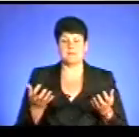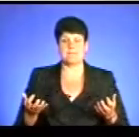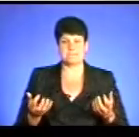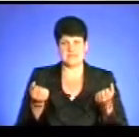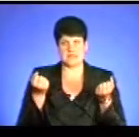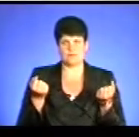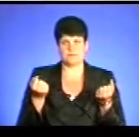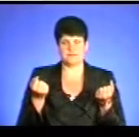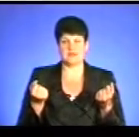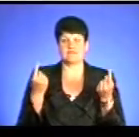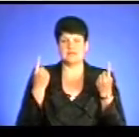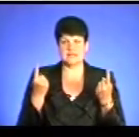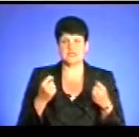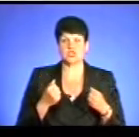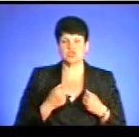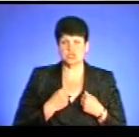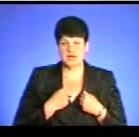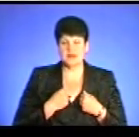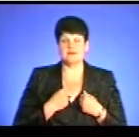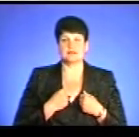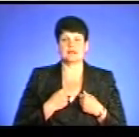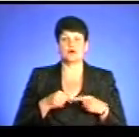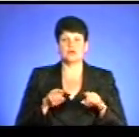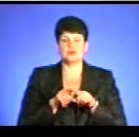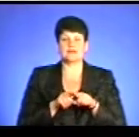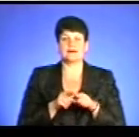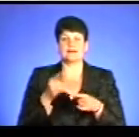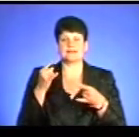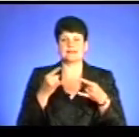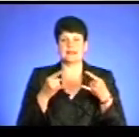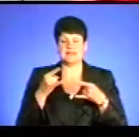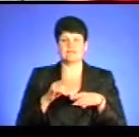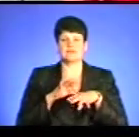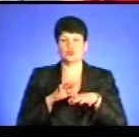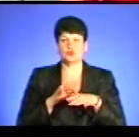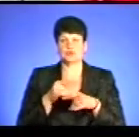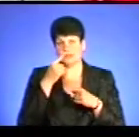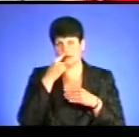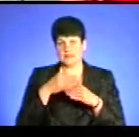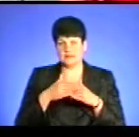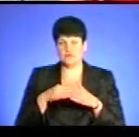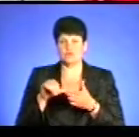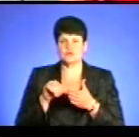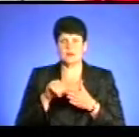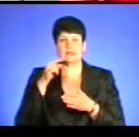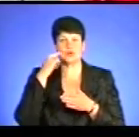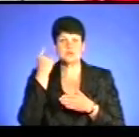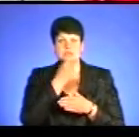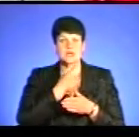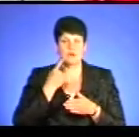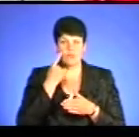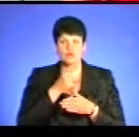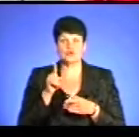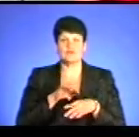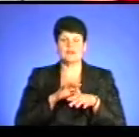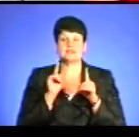На превеликий, жаль, так. Але на тих самих телеведучих і так далі, ще донедавна вони всі виступали російською мовою, що ввелися